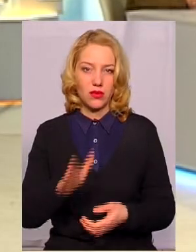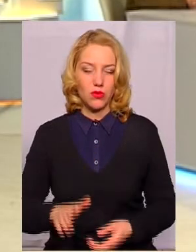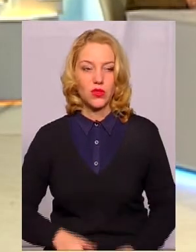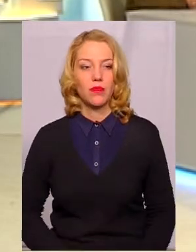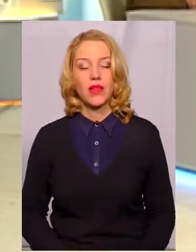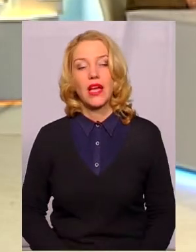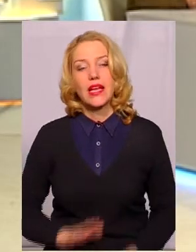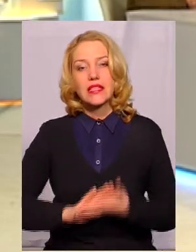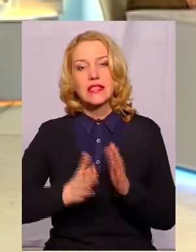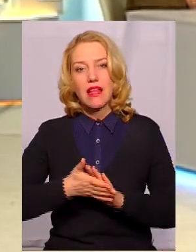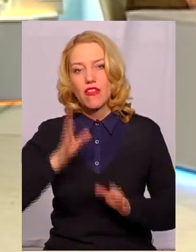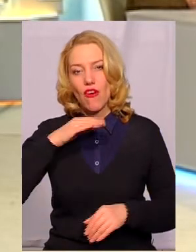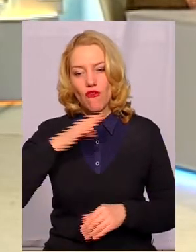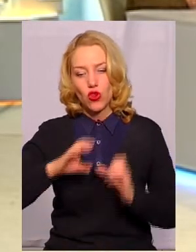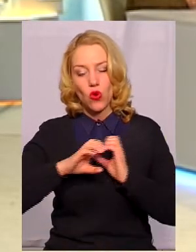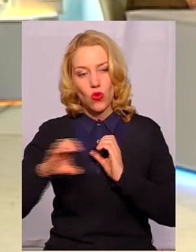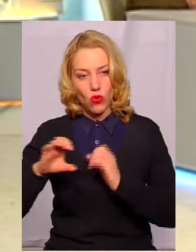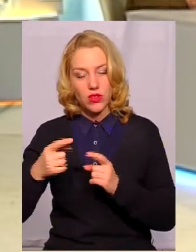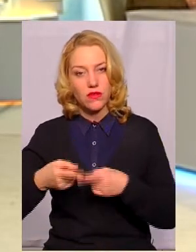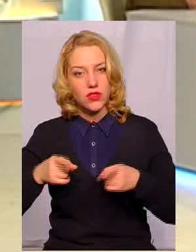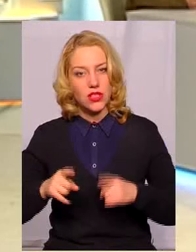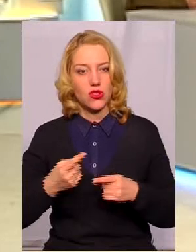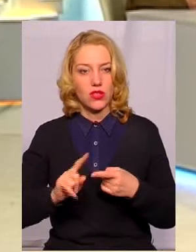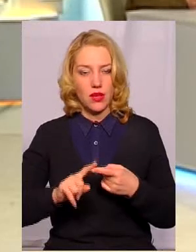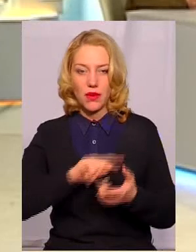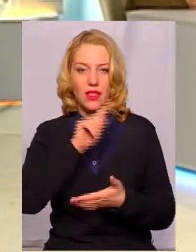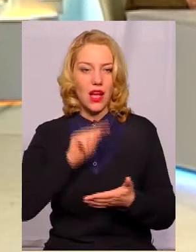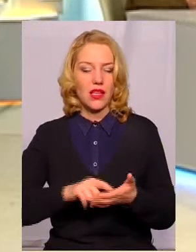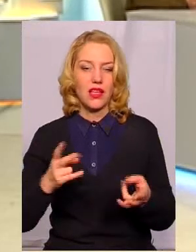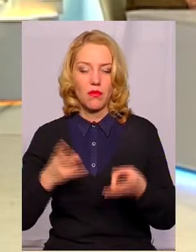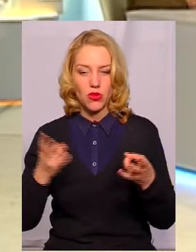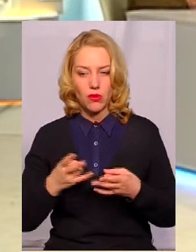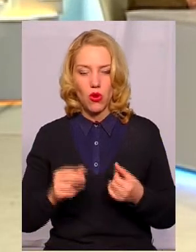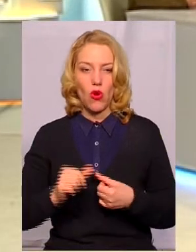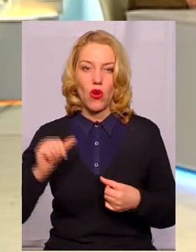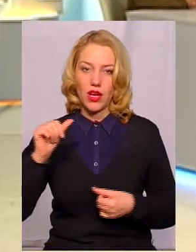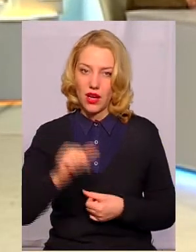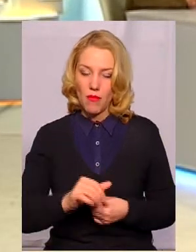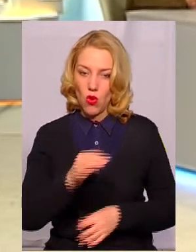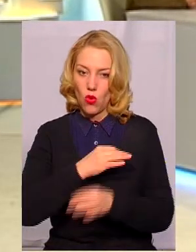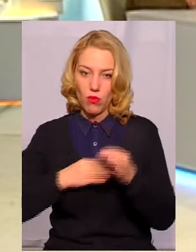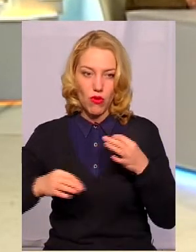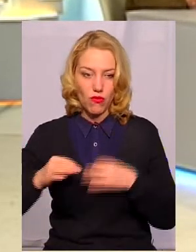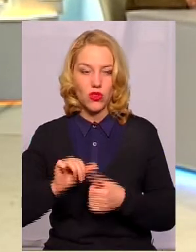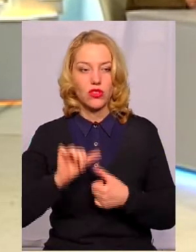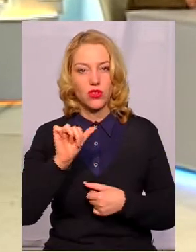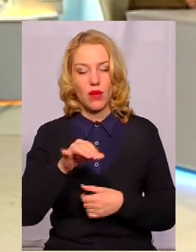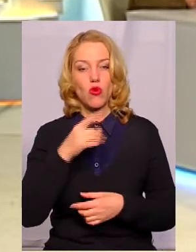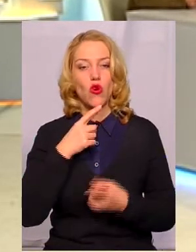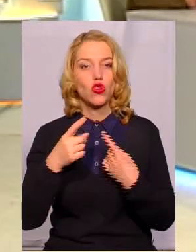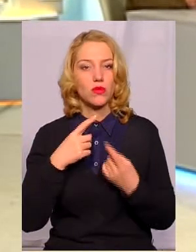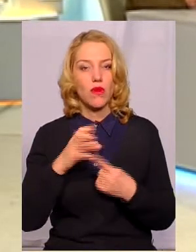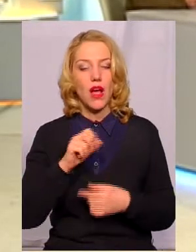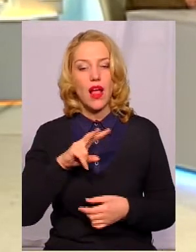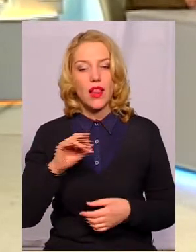Стан водогонів, дійсно, це питання, яке потребує окремого обговорення, окремої розмови.